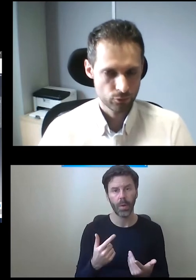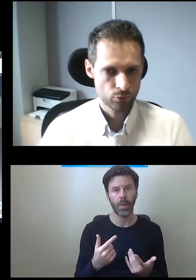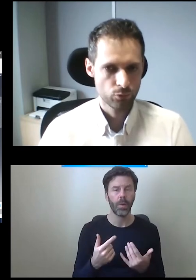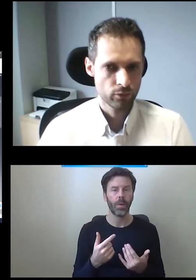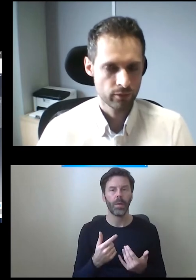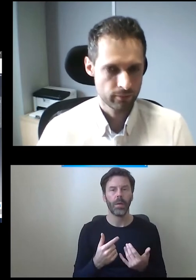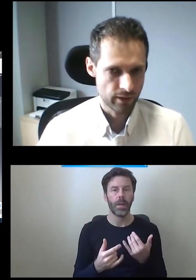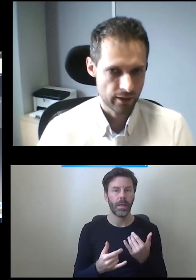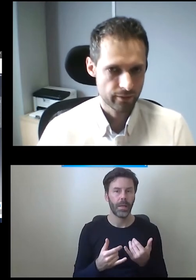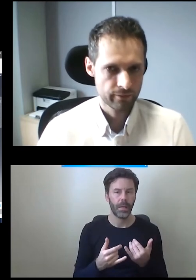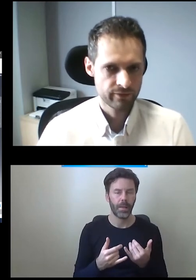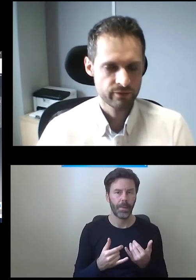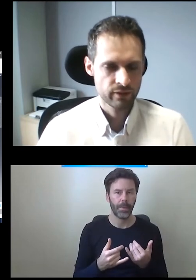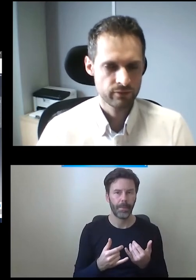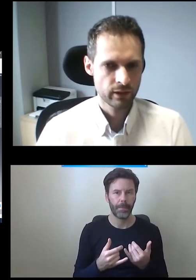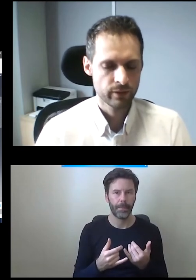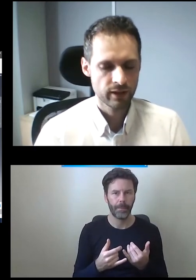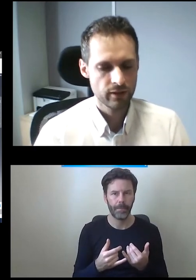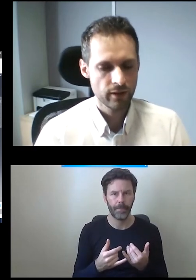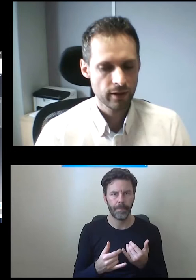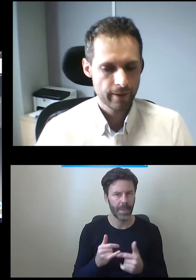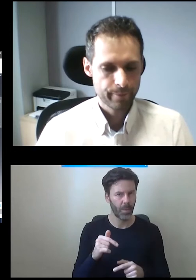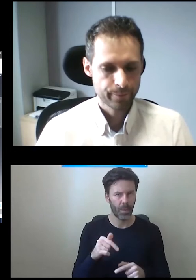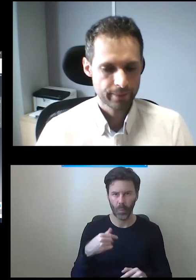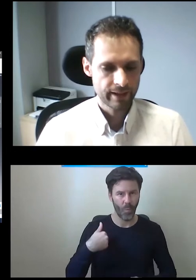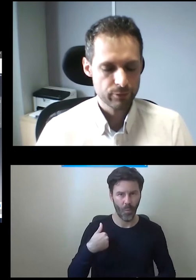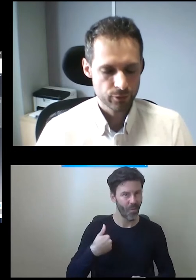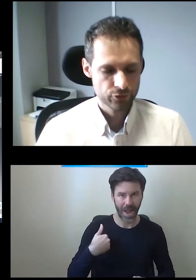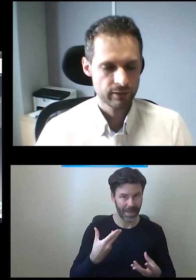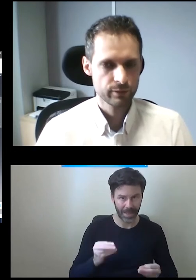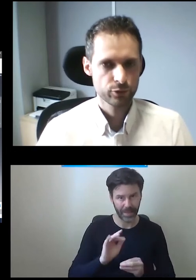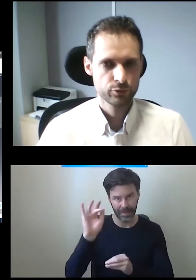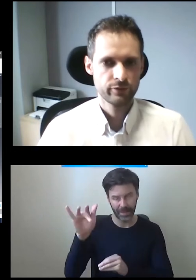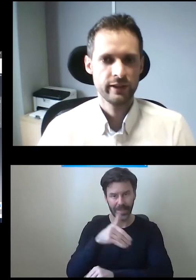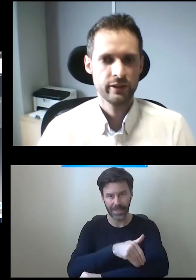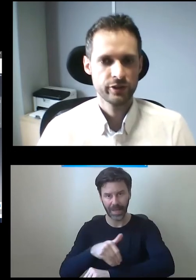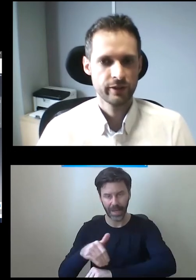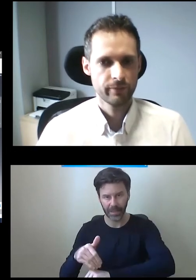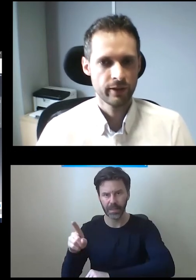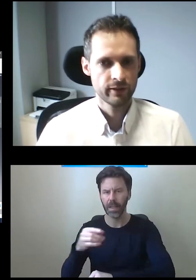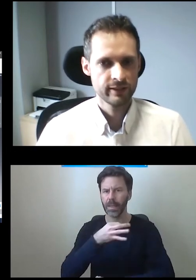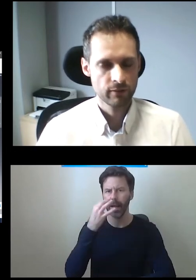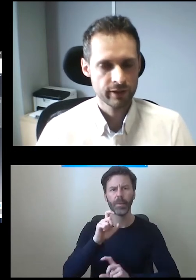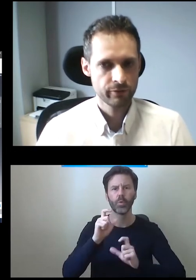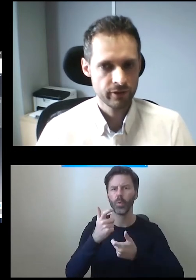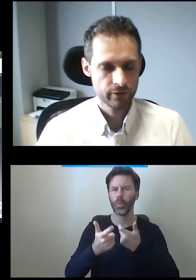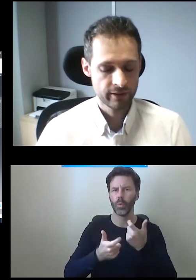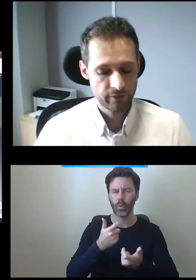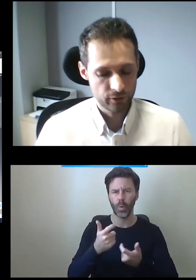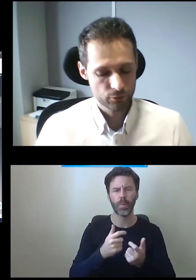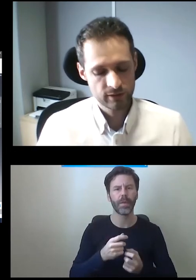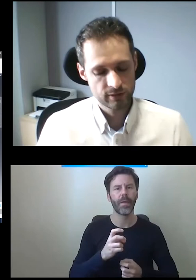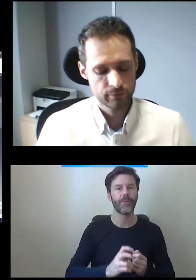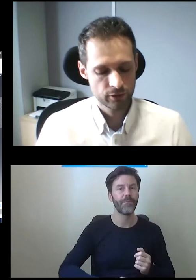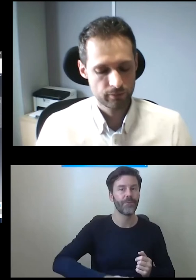Wielkiej Brytanii, najlepszym rozwiązaniem jest po prostu wynajęcie, zainstalowanie tej